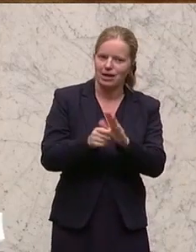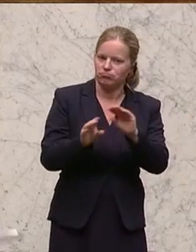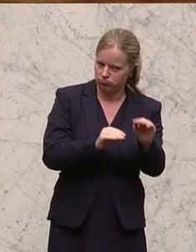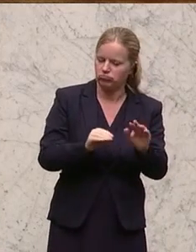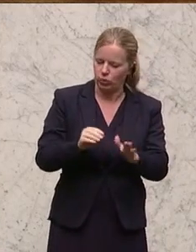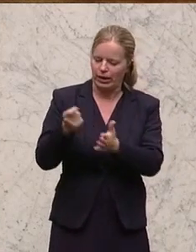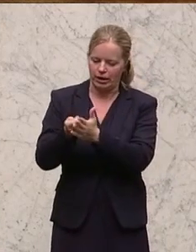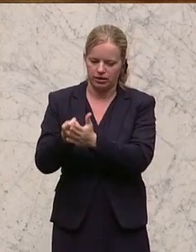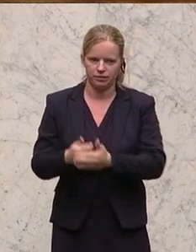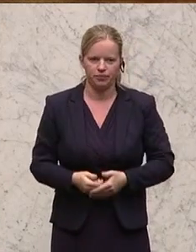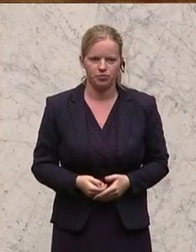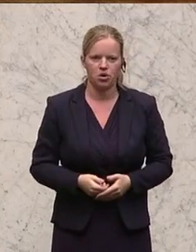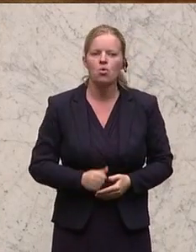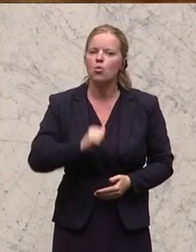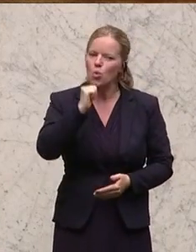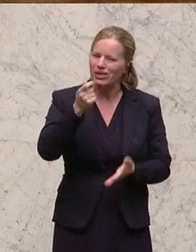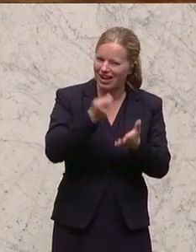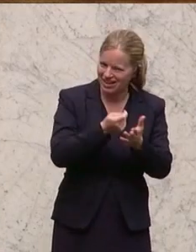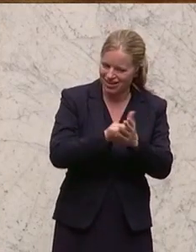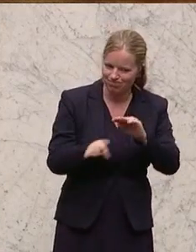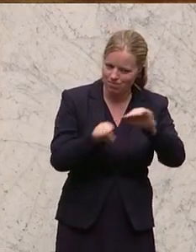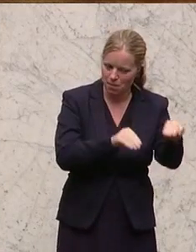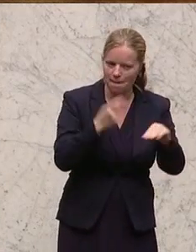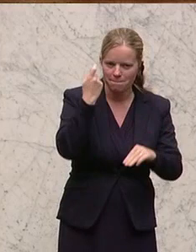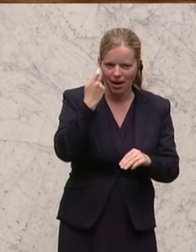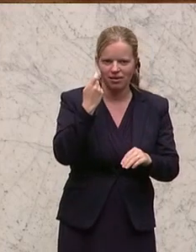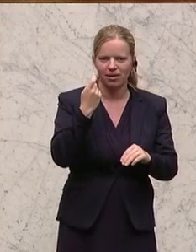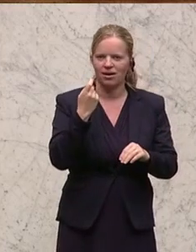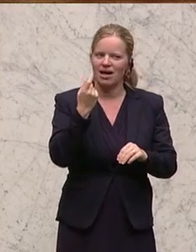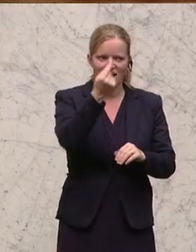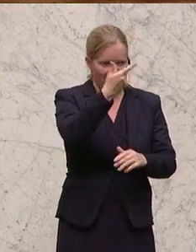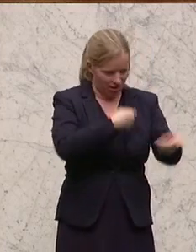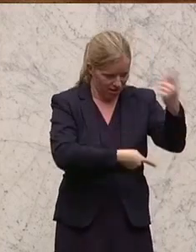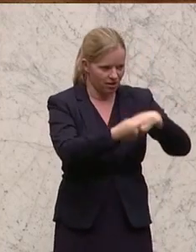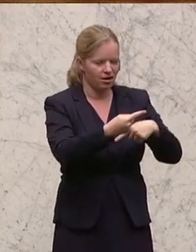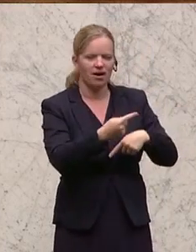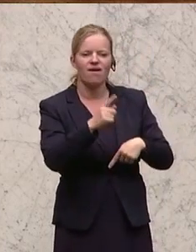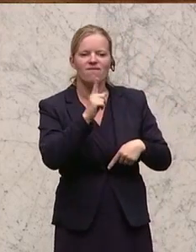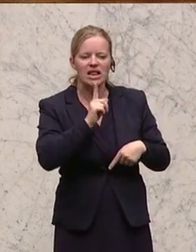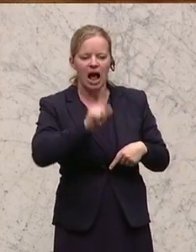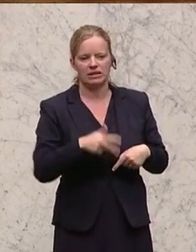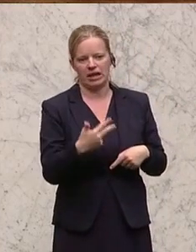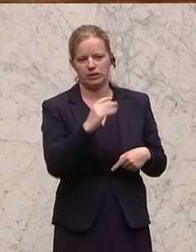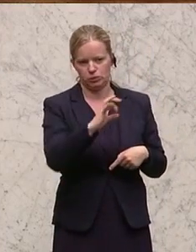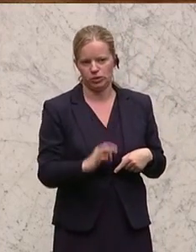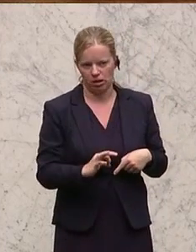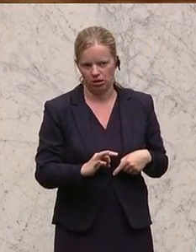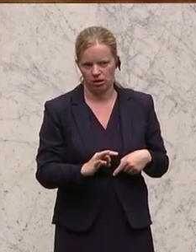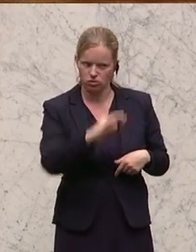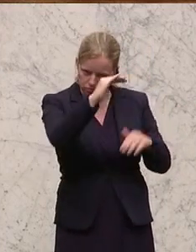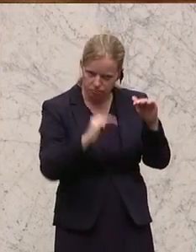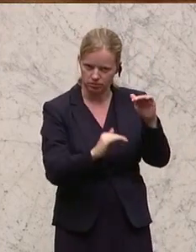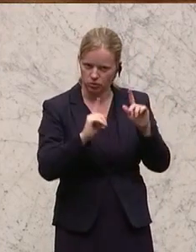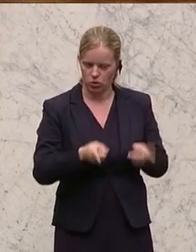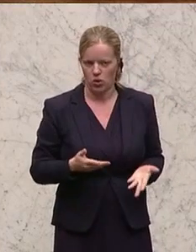unentgeltlich, solange bis die Gegenleistung, die man bekommt, weniger als 30 Prozent beträgt des Wertes, des Verkehrswertes, den wir gerade gesehen haben,